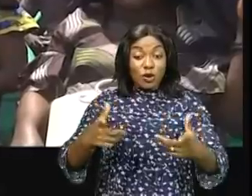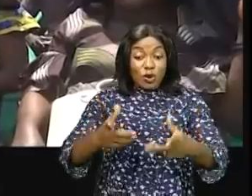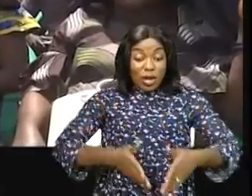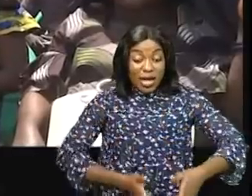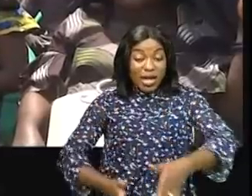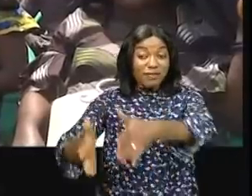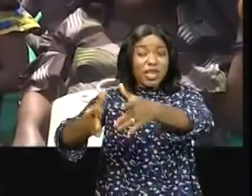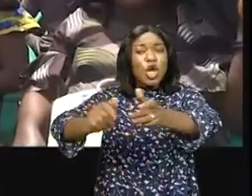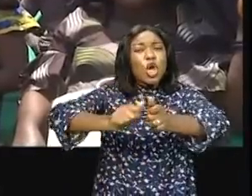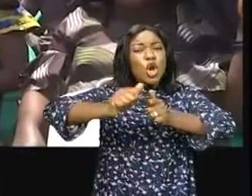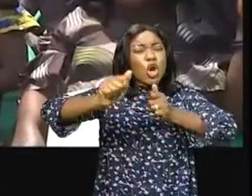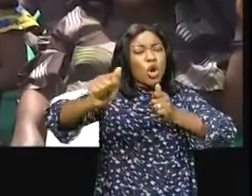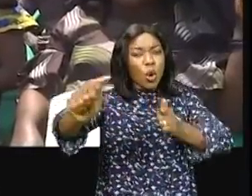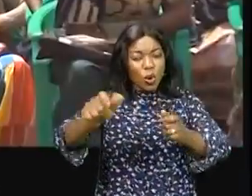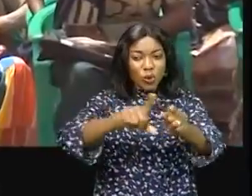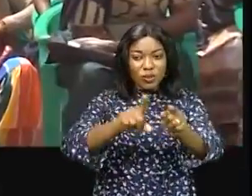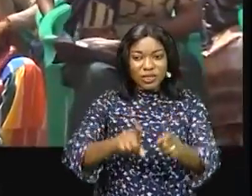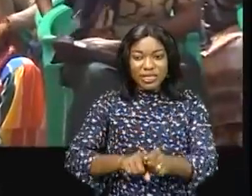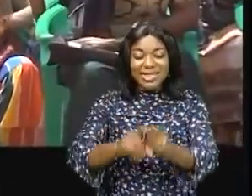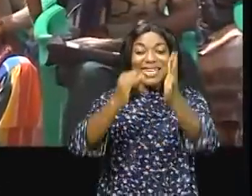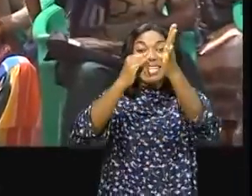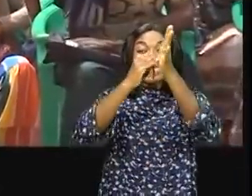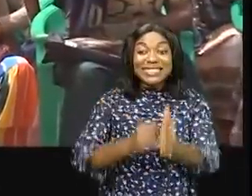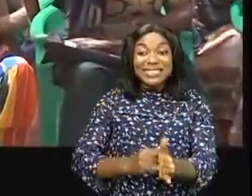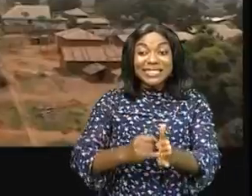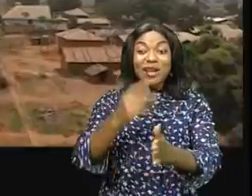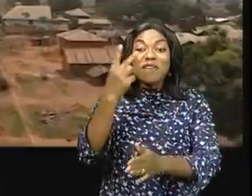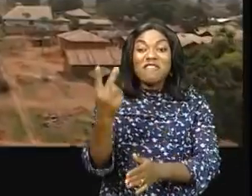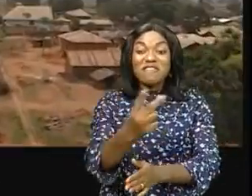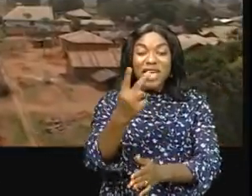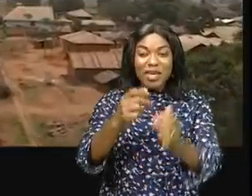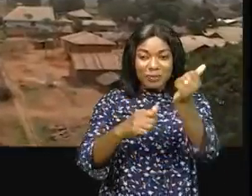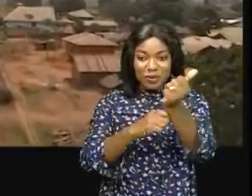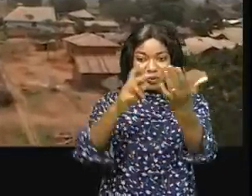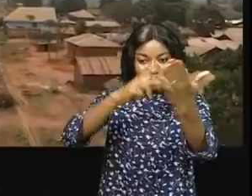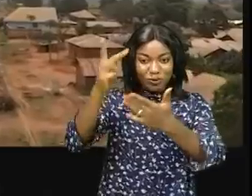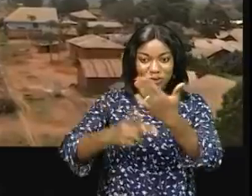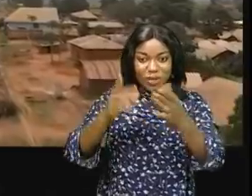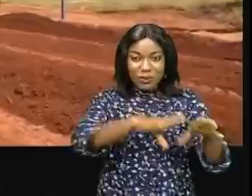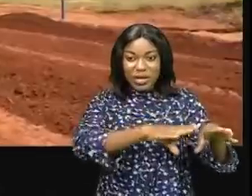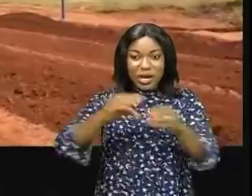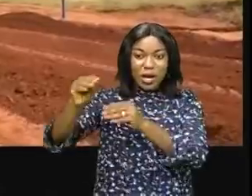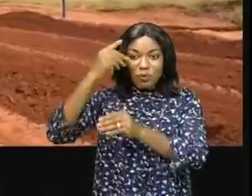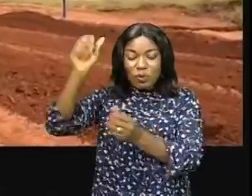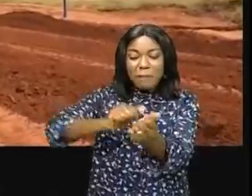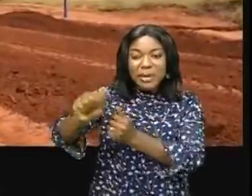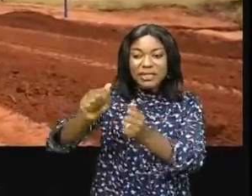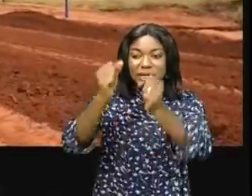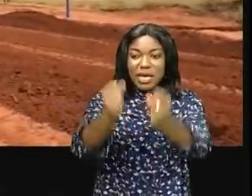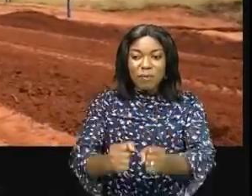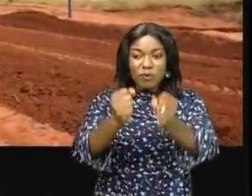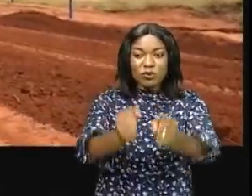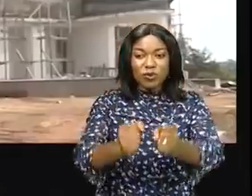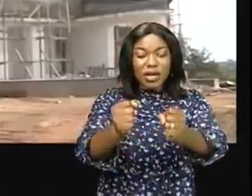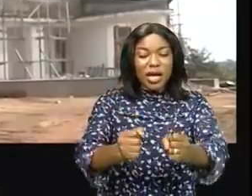devront désormais être logées. 620 ménageurs effectués par le projet de relance de la voie ferrée de travaux publics